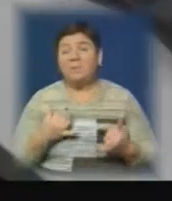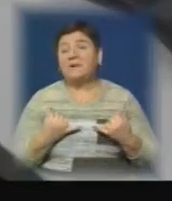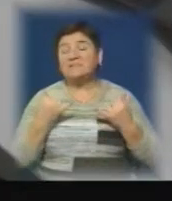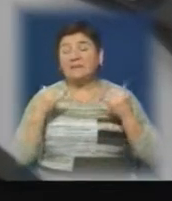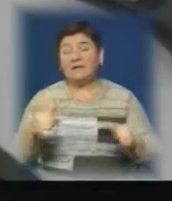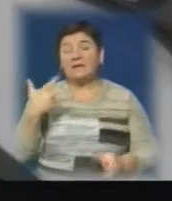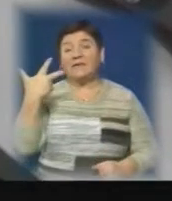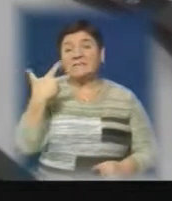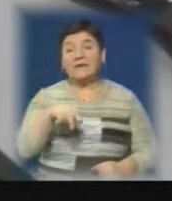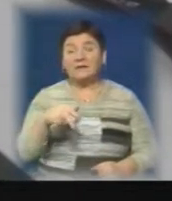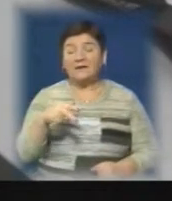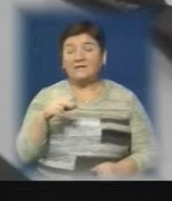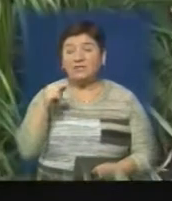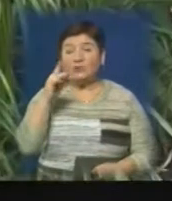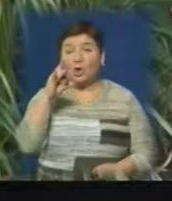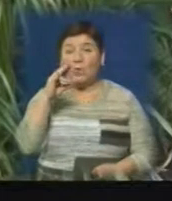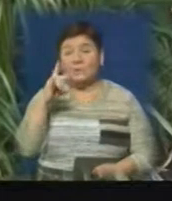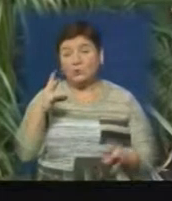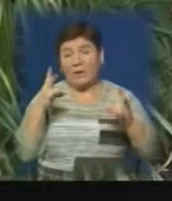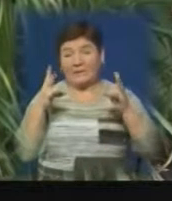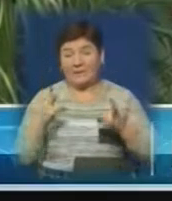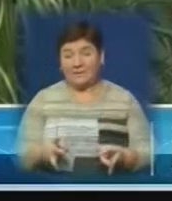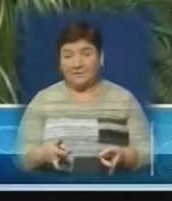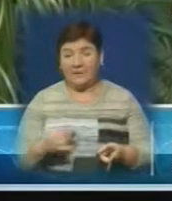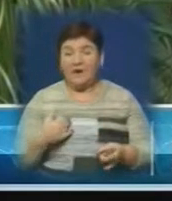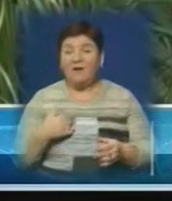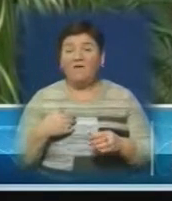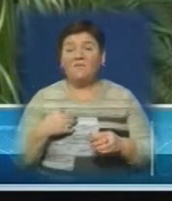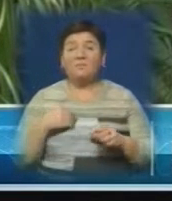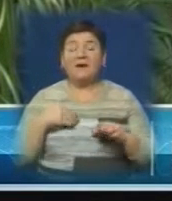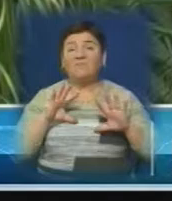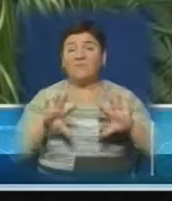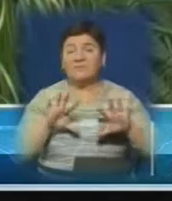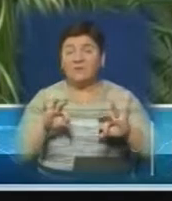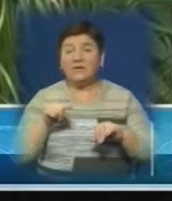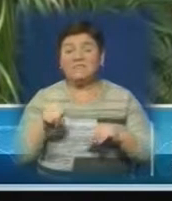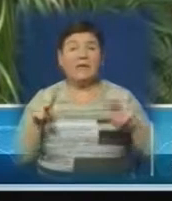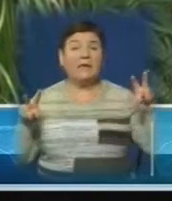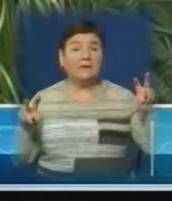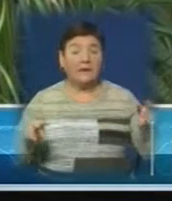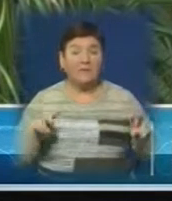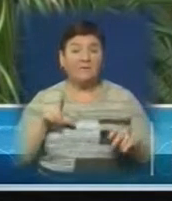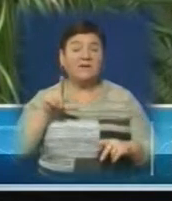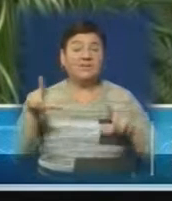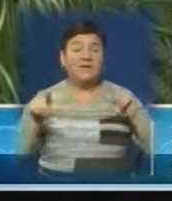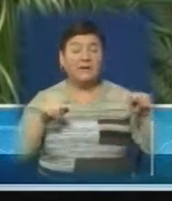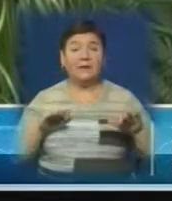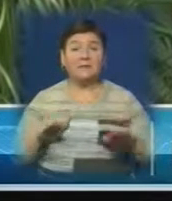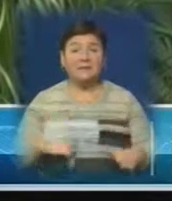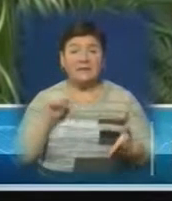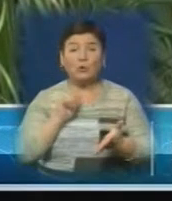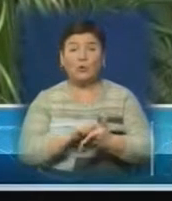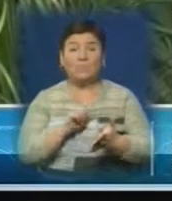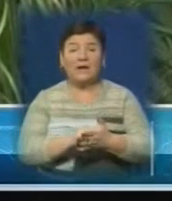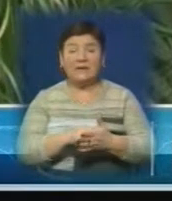-річчю Чорнобильської трагедії. Ми висвітлювали різні аспекти цієї теми, виїжджали на місце, друкували матеріали